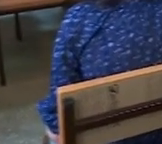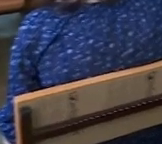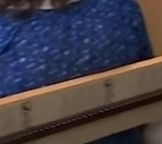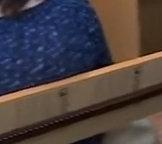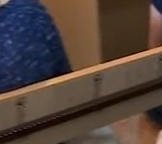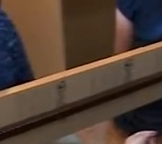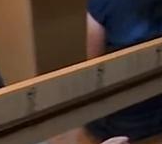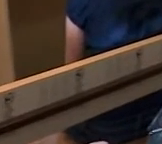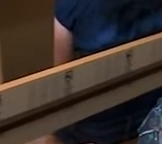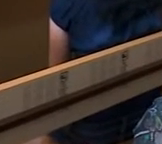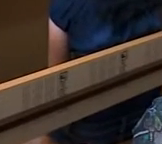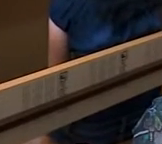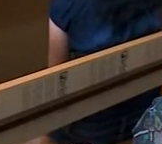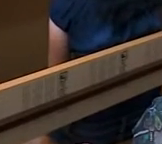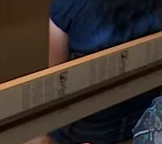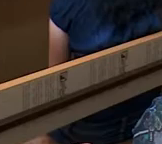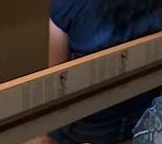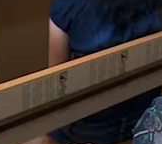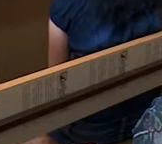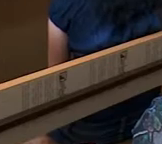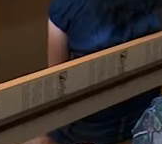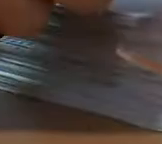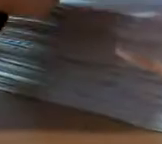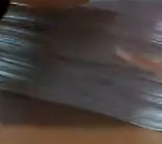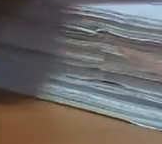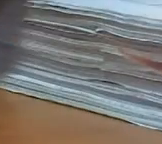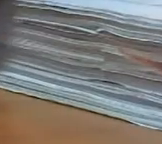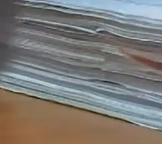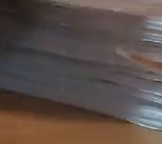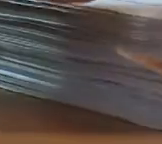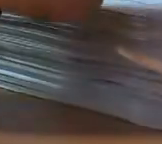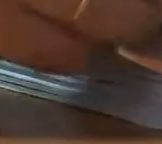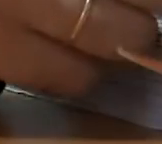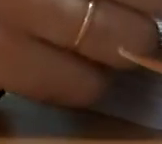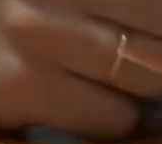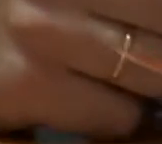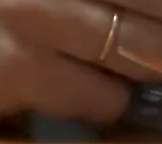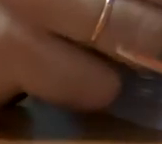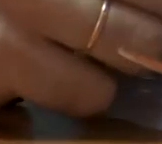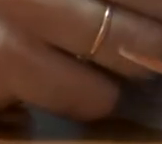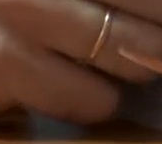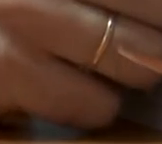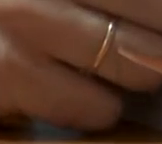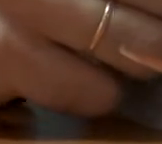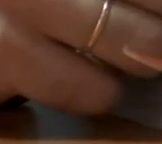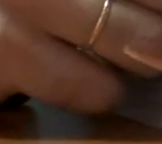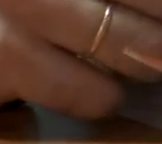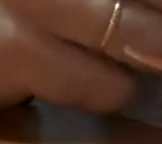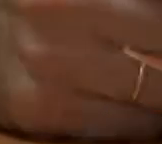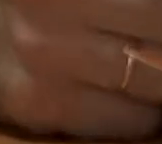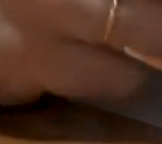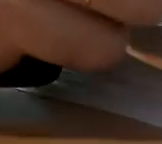сторінках. Вони були зібрані під час досудового розслідування. Рапор справи 8 рапорів про те, 11